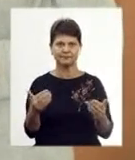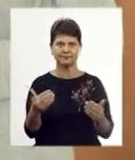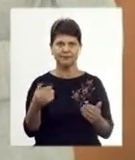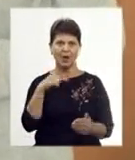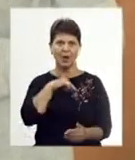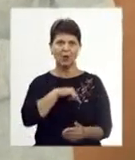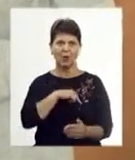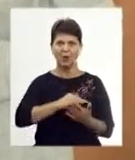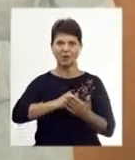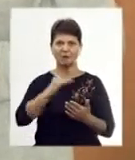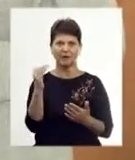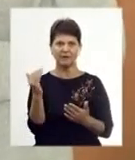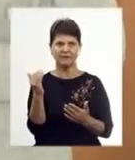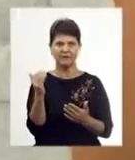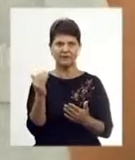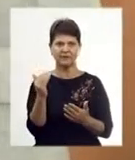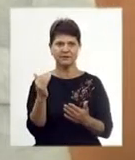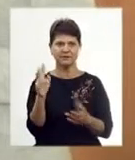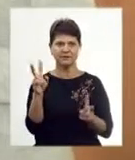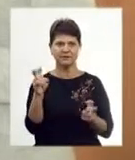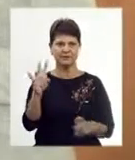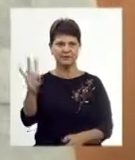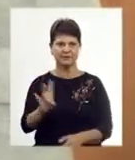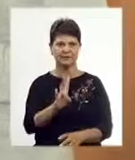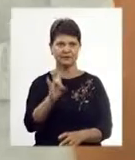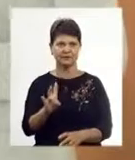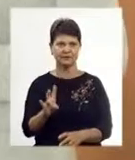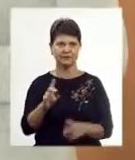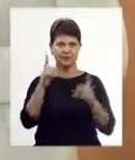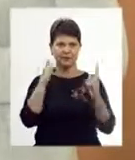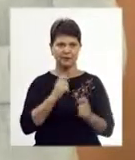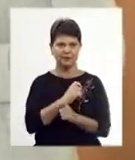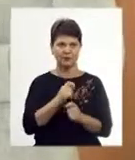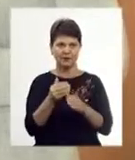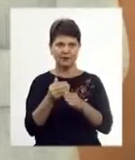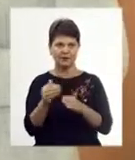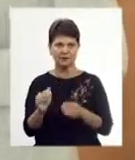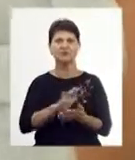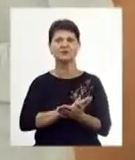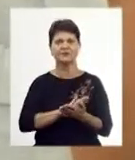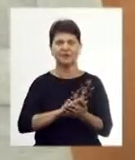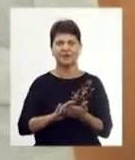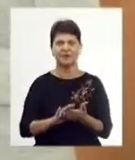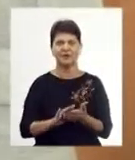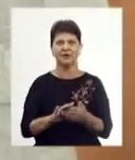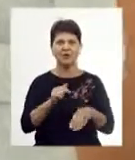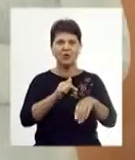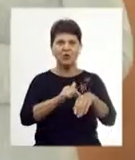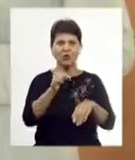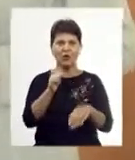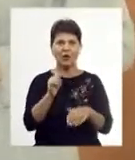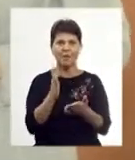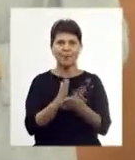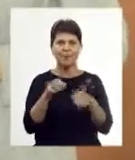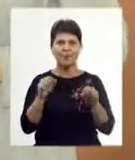«Духовна вись». Антимінци – це так звана освячена хустина з часточкою святих. Торкатись такої мають